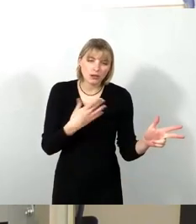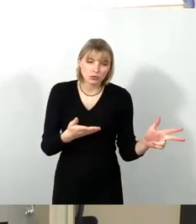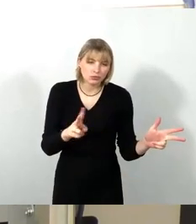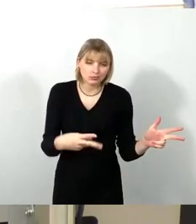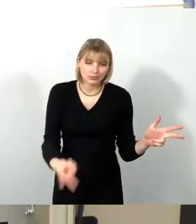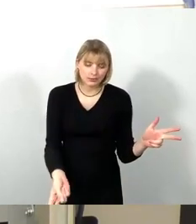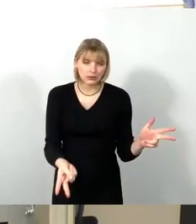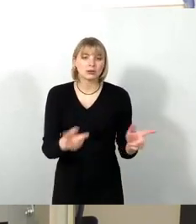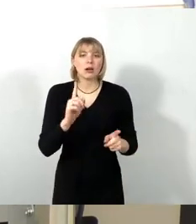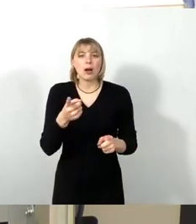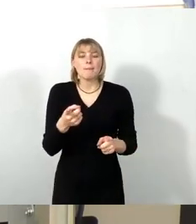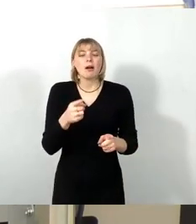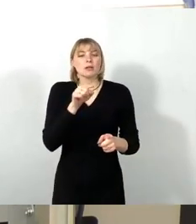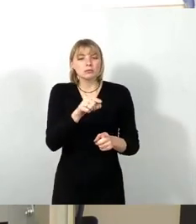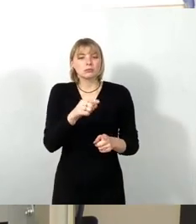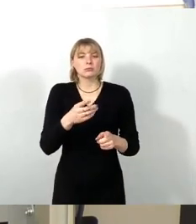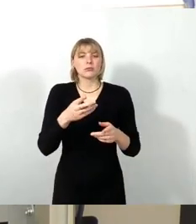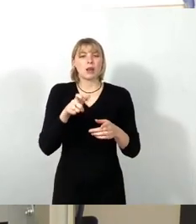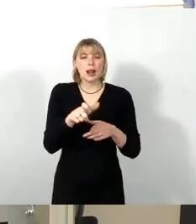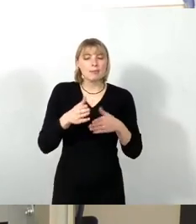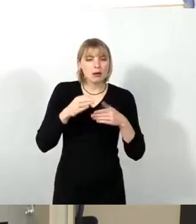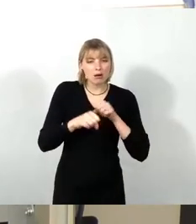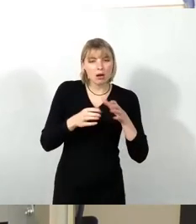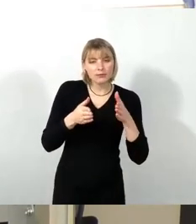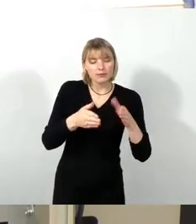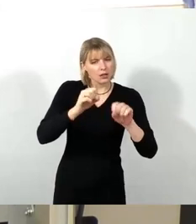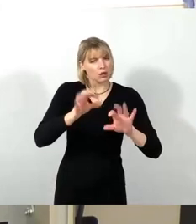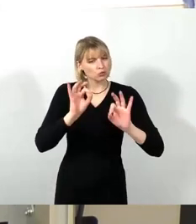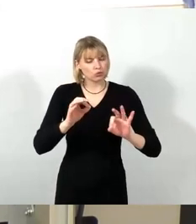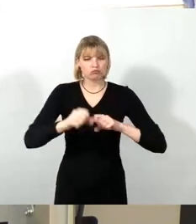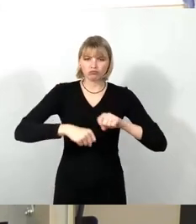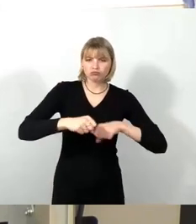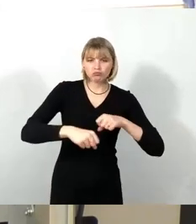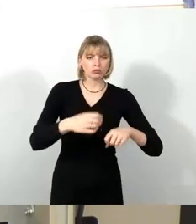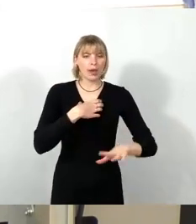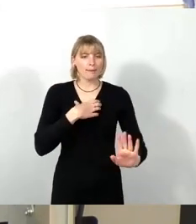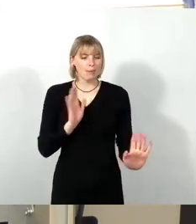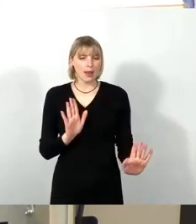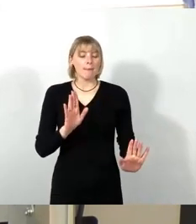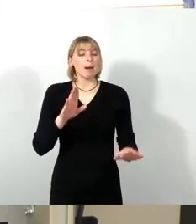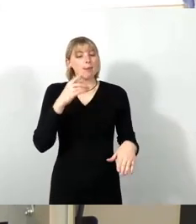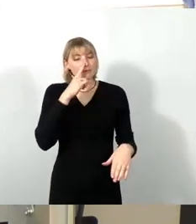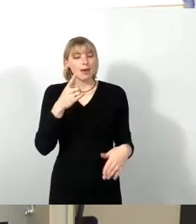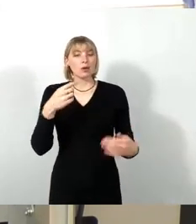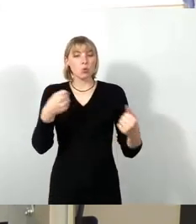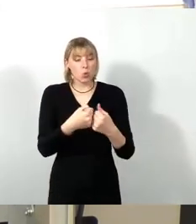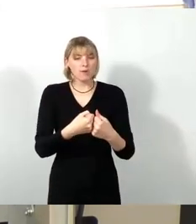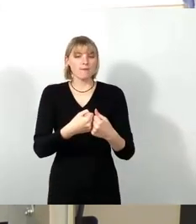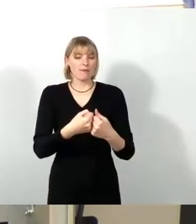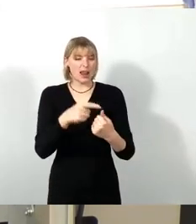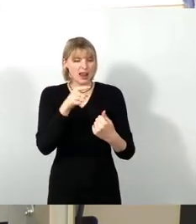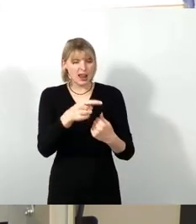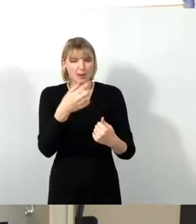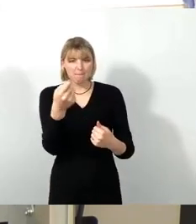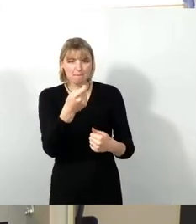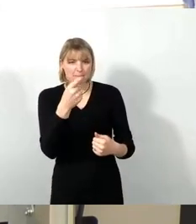gut bewegen und man muss eben tatsächlich an bestimmten Unfallschwerpunkten, da muss man besonders aufpassen. Deshalb können wir